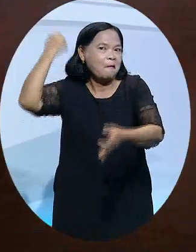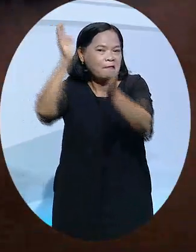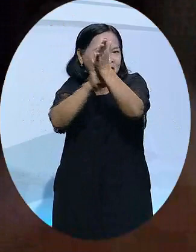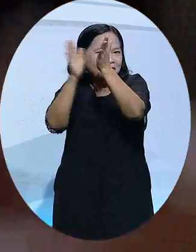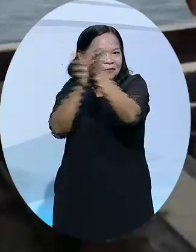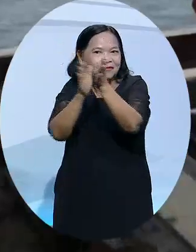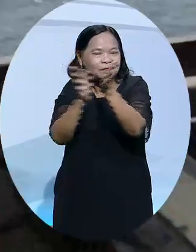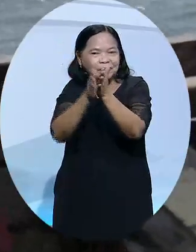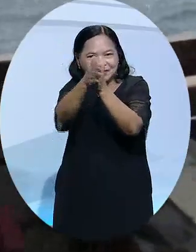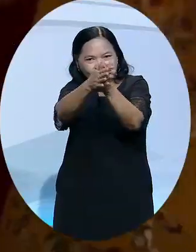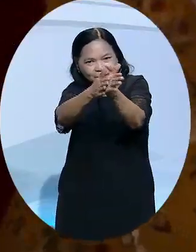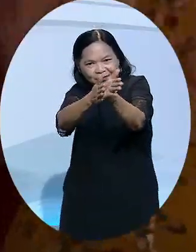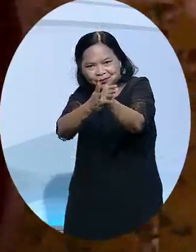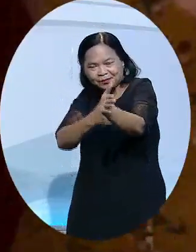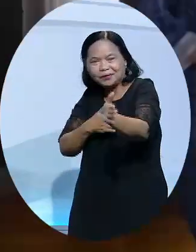đã thuộc về tác phẩm Koda.